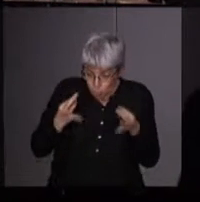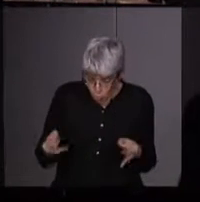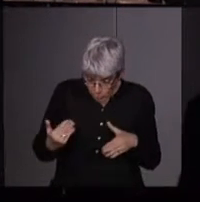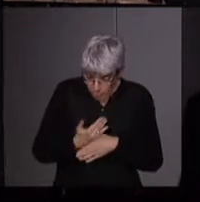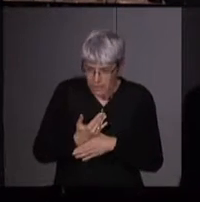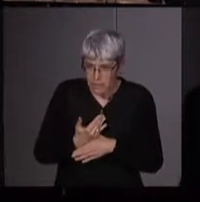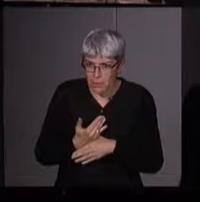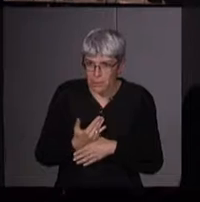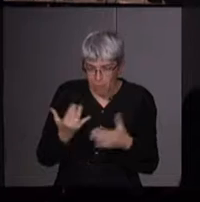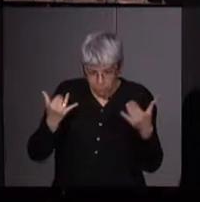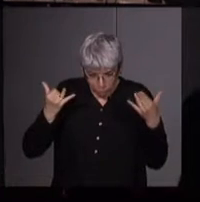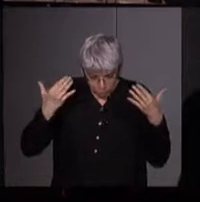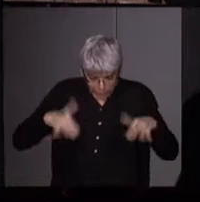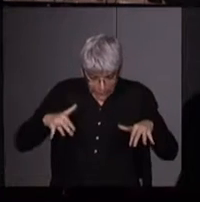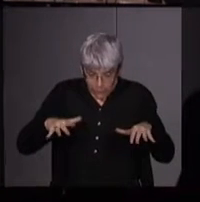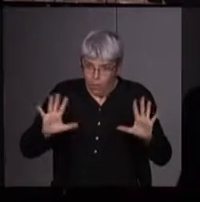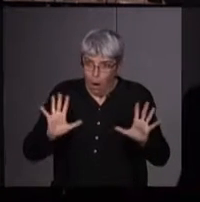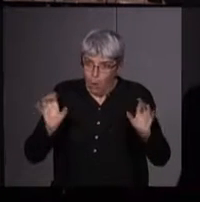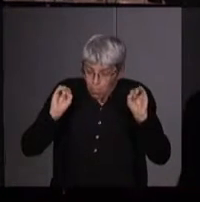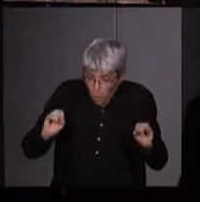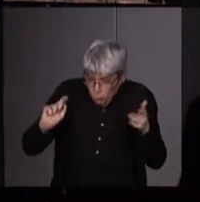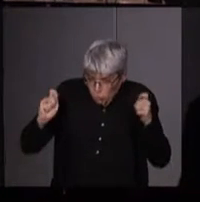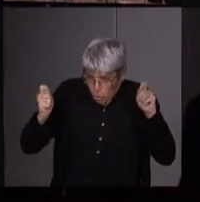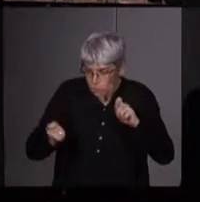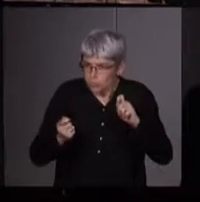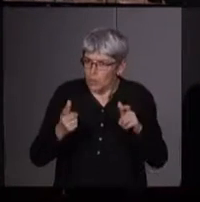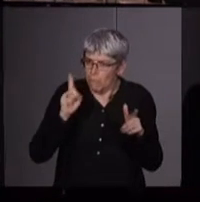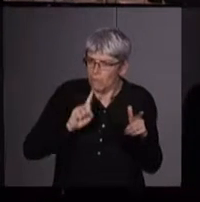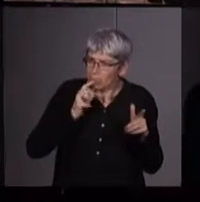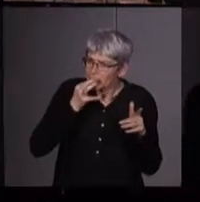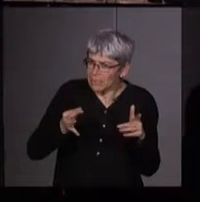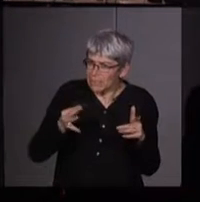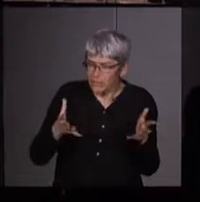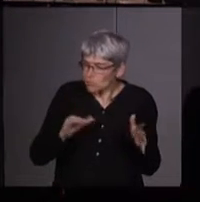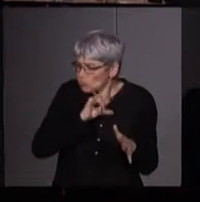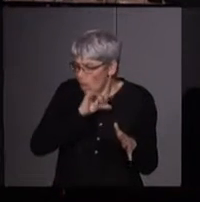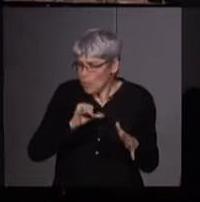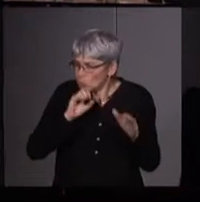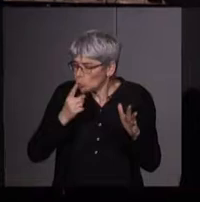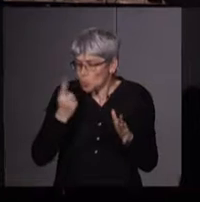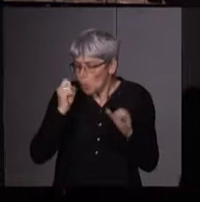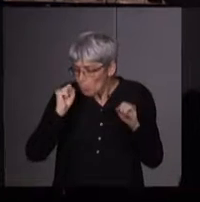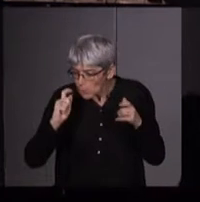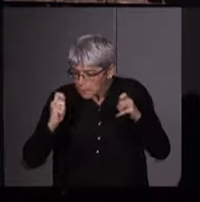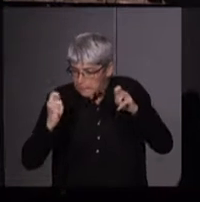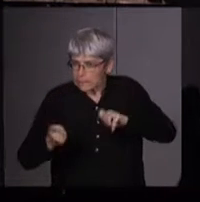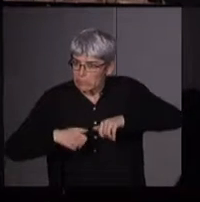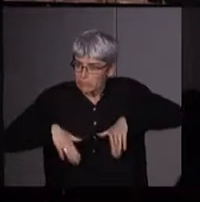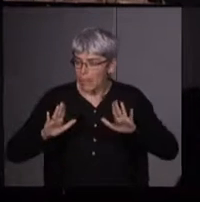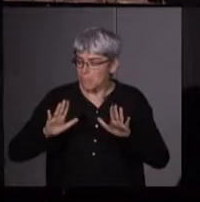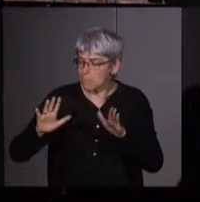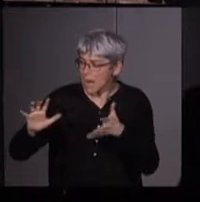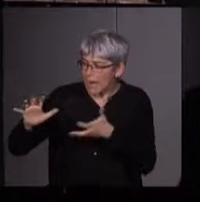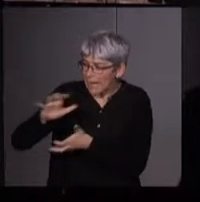Les dés ne sont pas déjà jetés et, à y réfléchir, disent-elles, les dés ne seront jamais jetés. Même si la